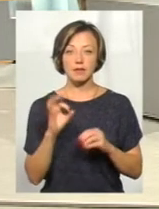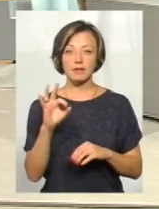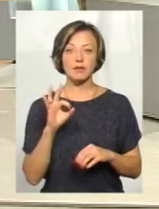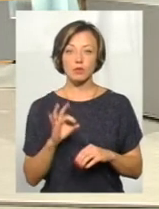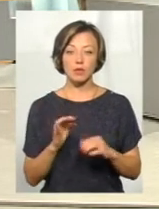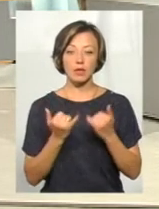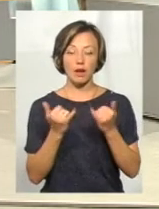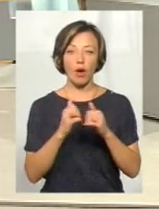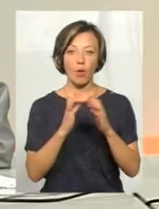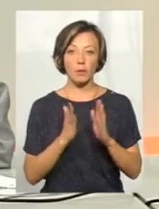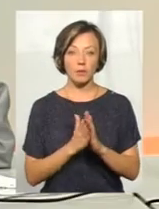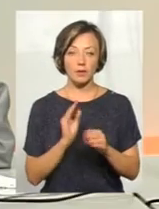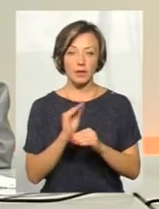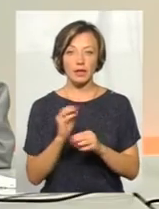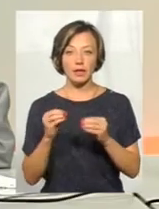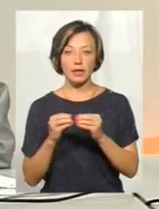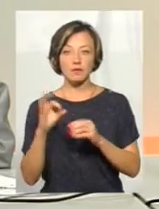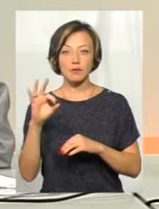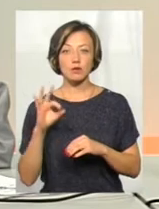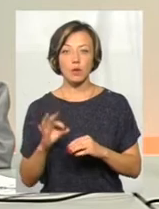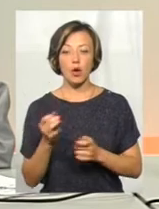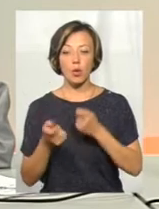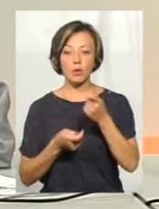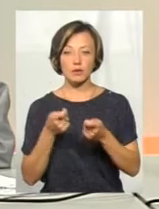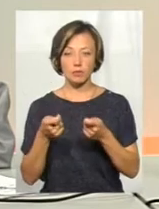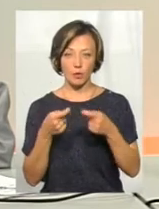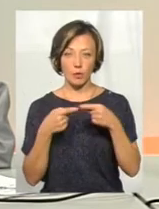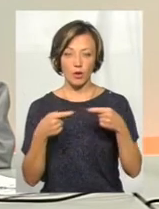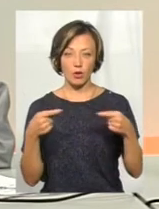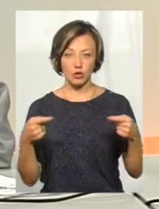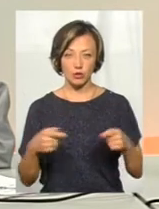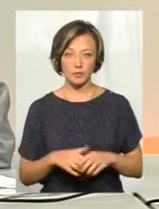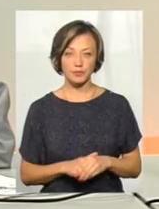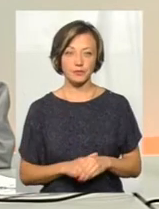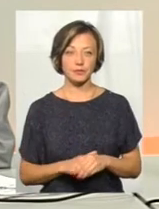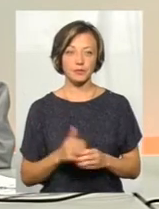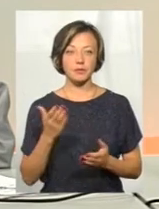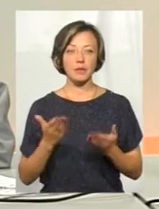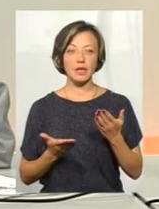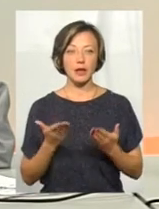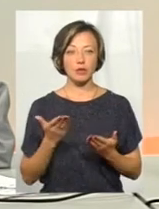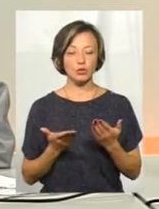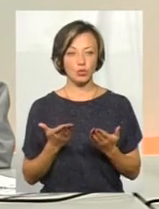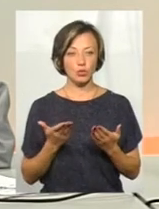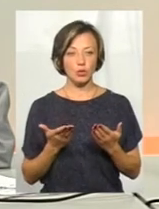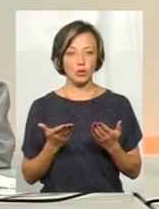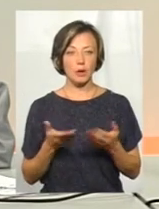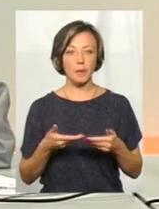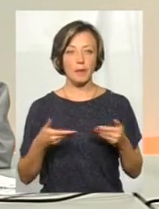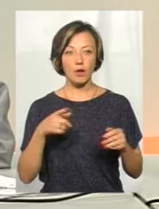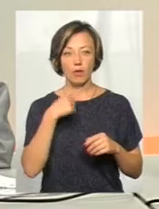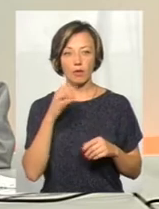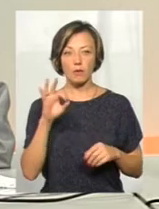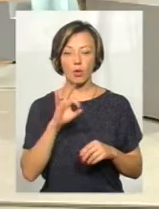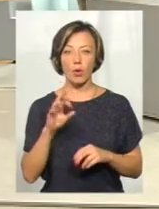для оптовика, надбавка, і 10% для роздрібної мережі. Якщо ми говоримо